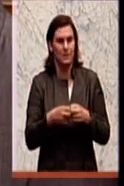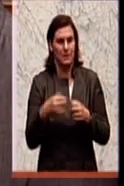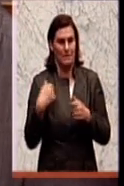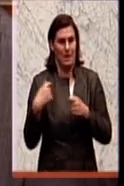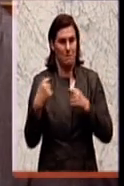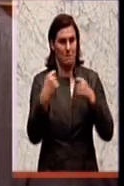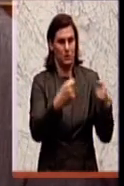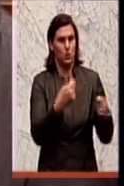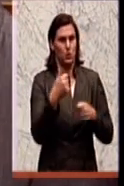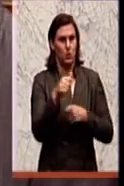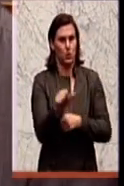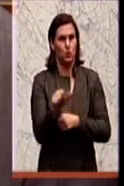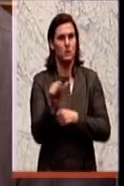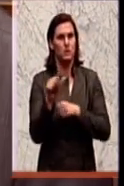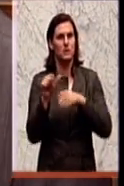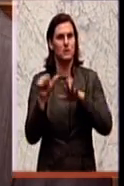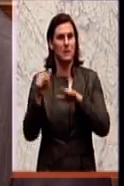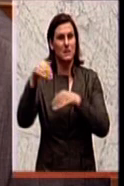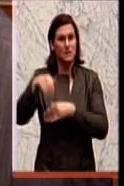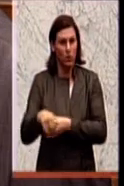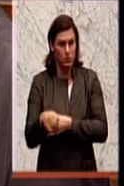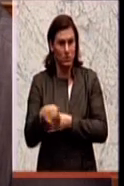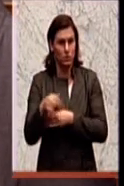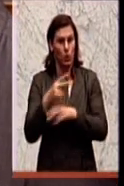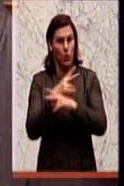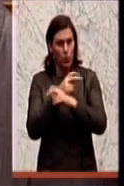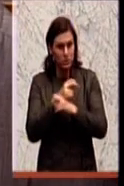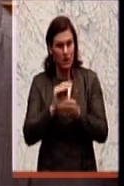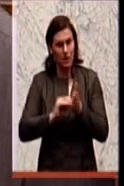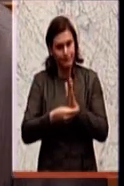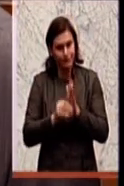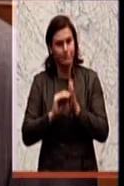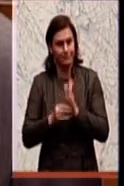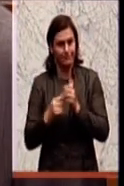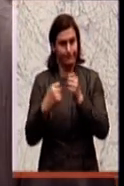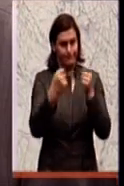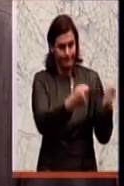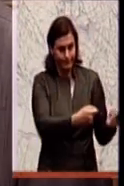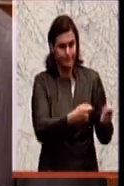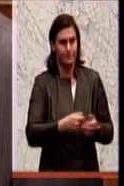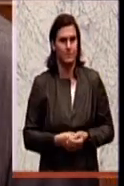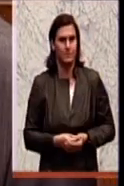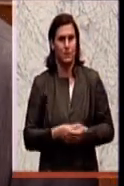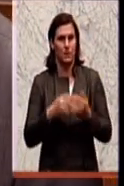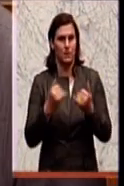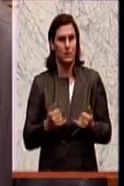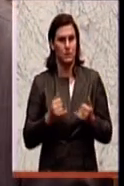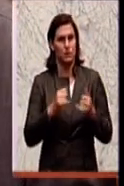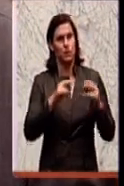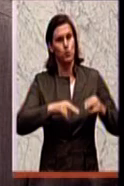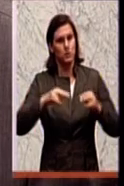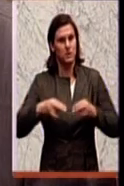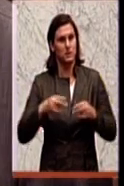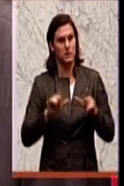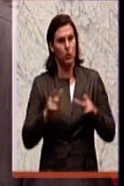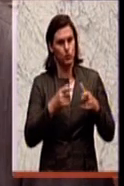106.000 Österreicherinnen und Österreichern unterzeichnet worden, die jetzt dem Justizausschuss zugewiesen worden ist.